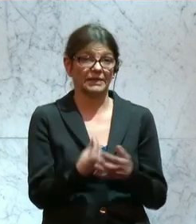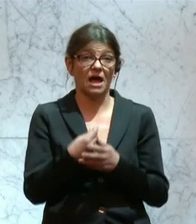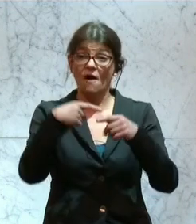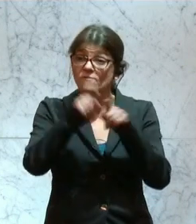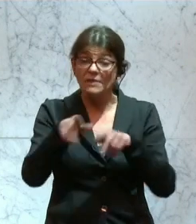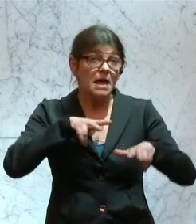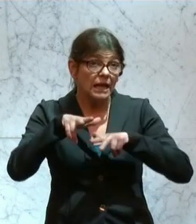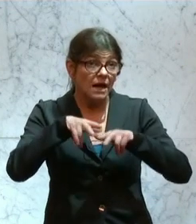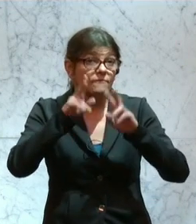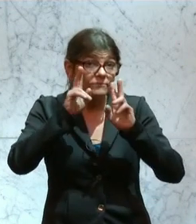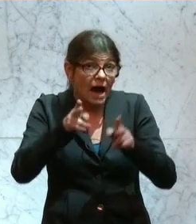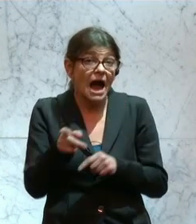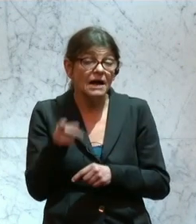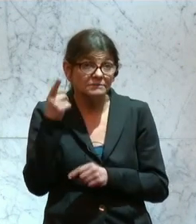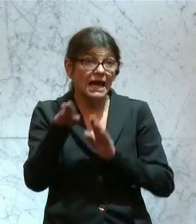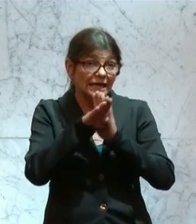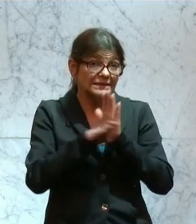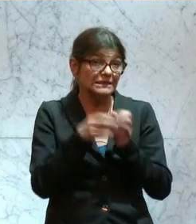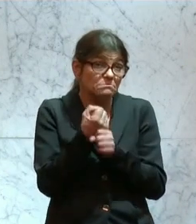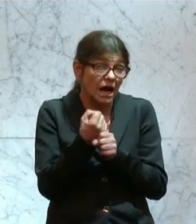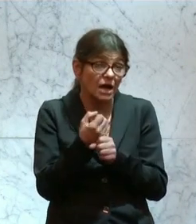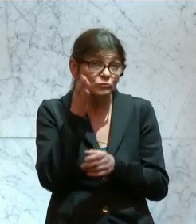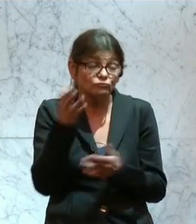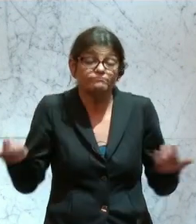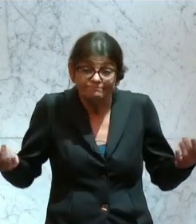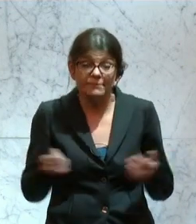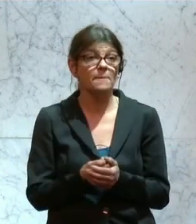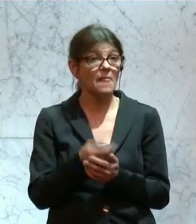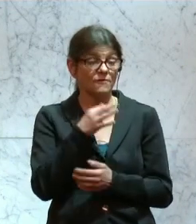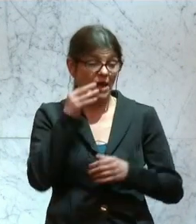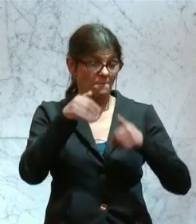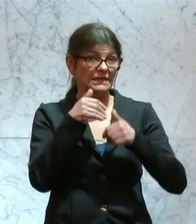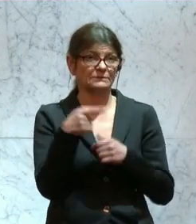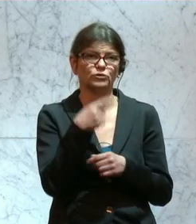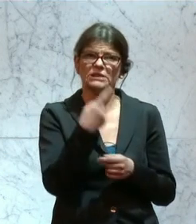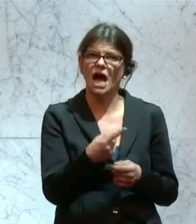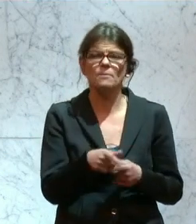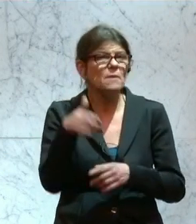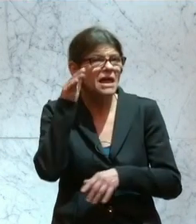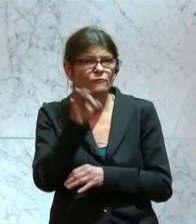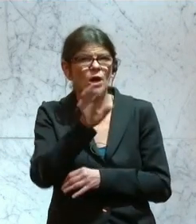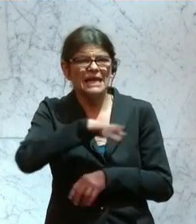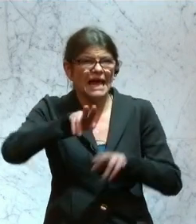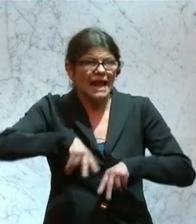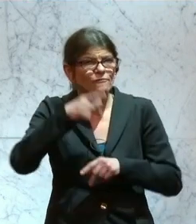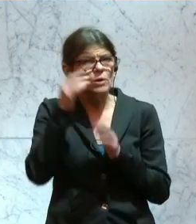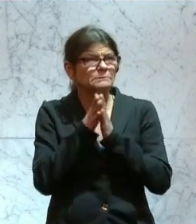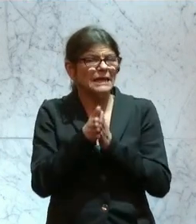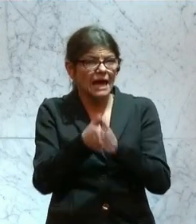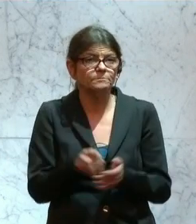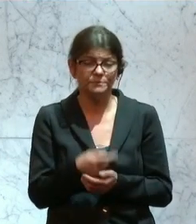wenn die Regierung dann auch tatsächlich ein Gesetz dazu ausarbeitet. Frau Minister, Sie sagten im Hearing zum Kinderrechtevolksbegehren,